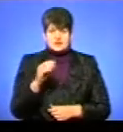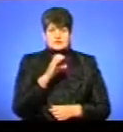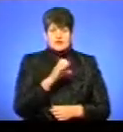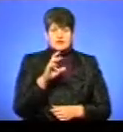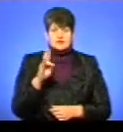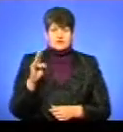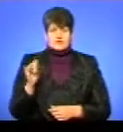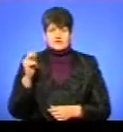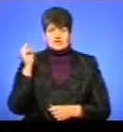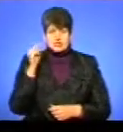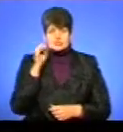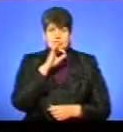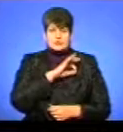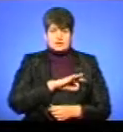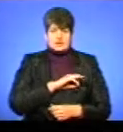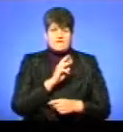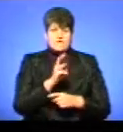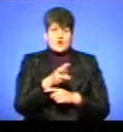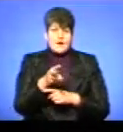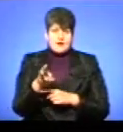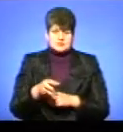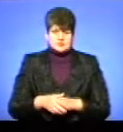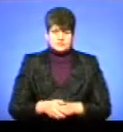Янчевською училась користуватись вогнегасником.